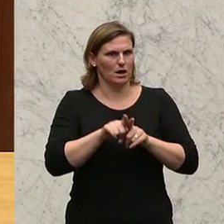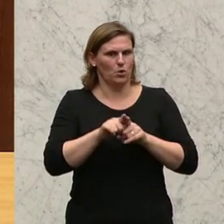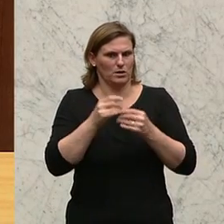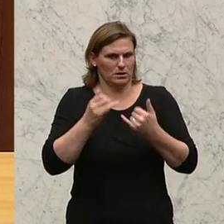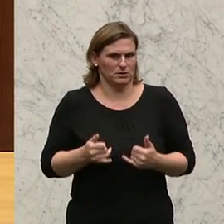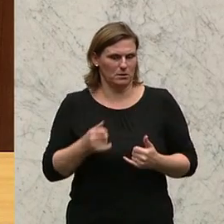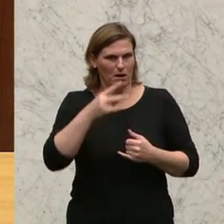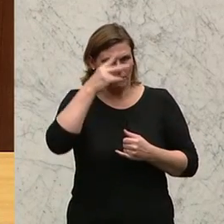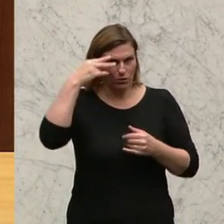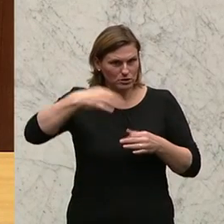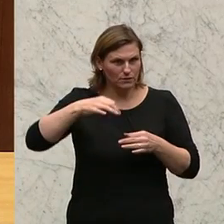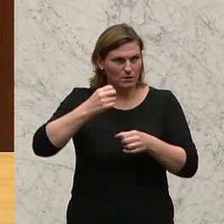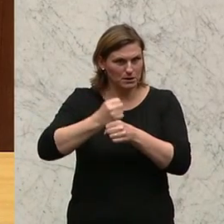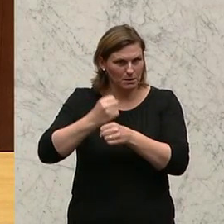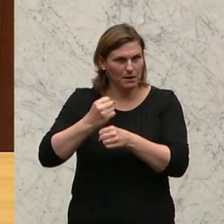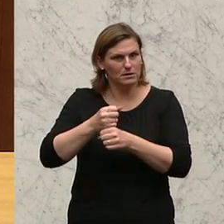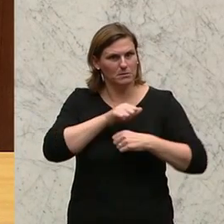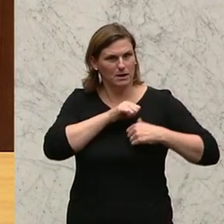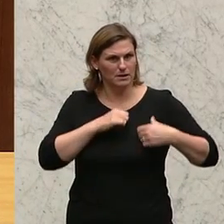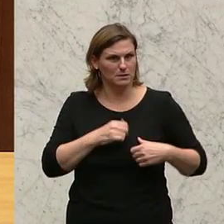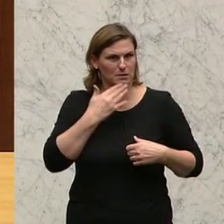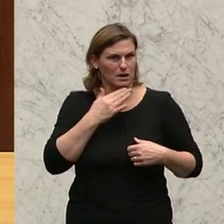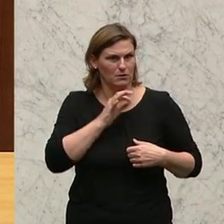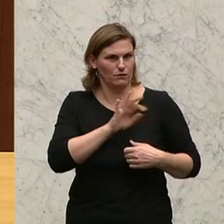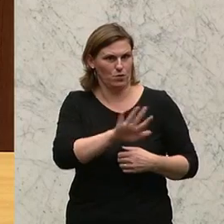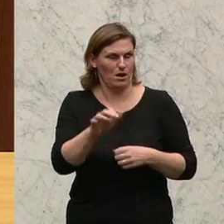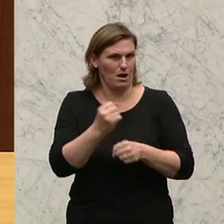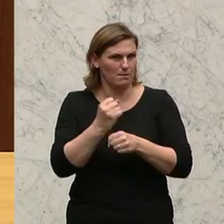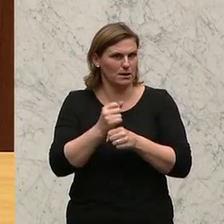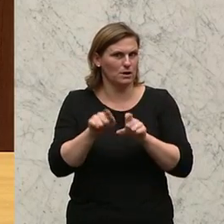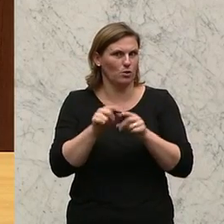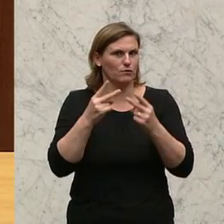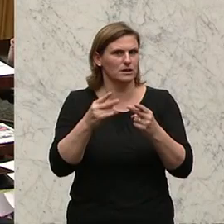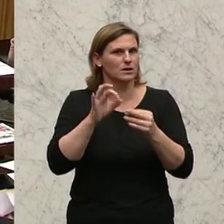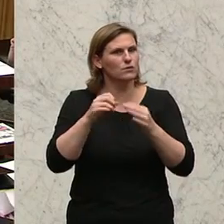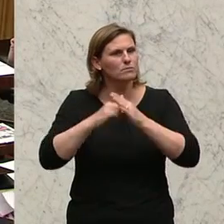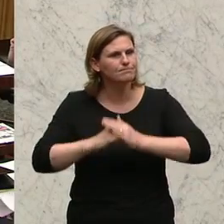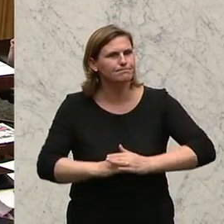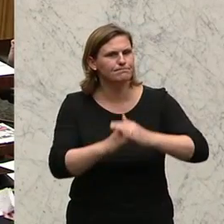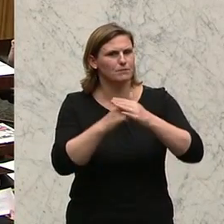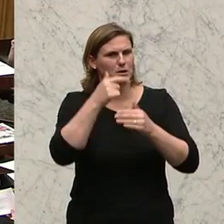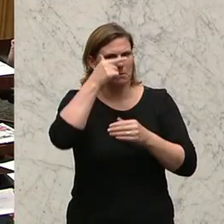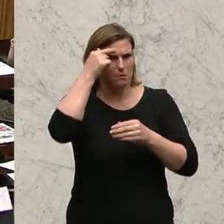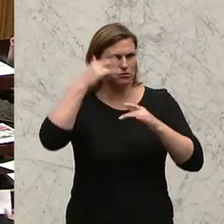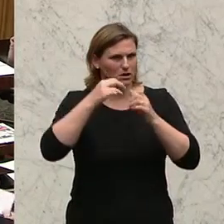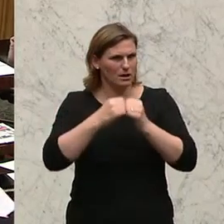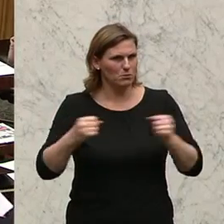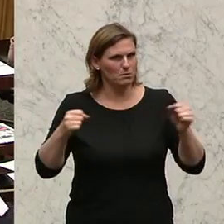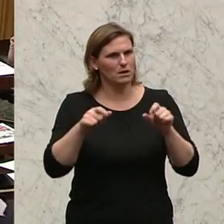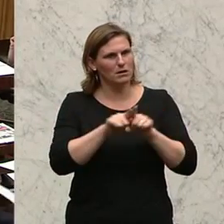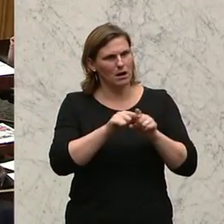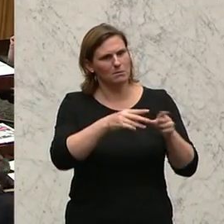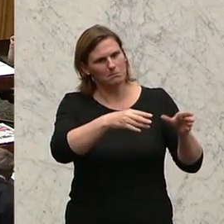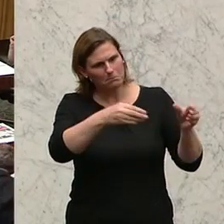Volksanwaltschaft, bei den Mitarbeitern recht herzlich bedanken für die Arbeit. Sie tragen wesentlich dazu bei, dass die Menschen in unserer Republik auch zu ihrem Recht